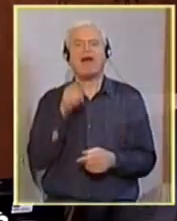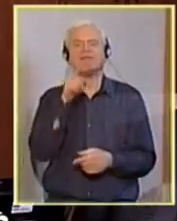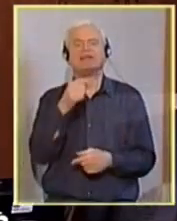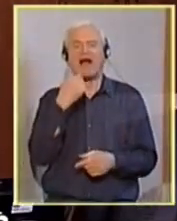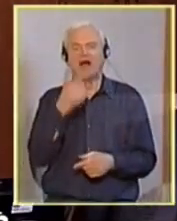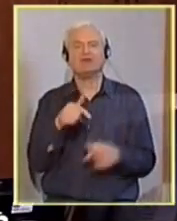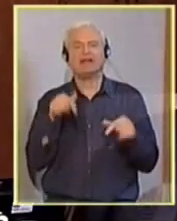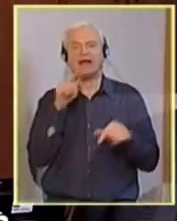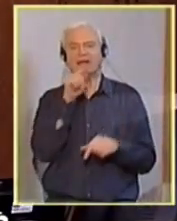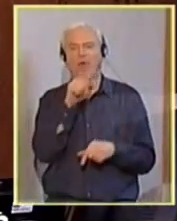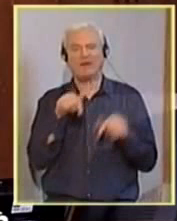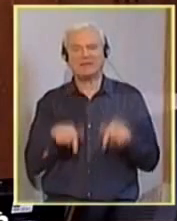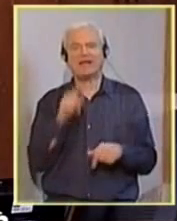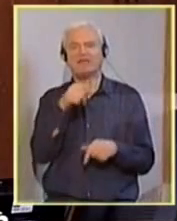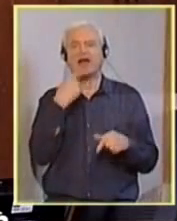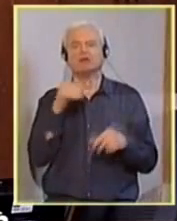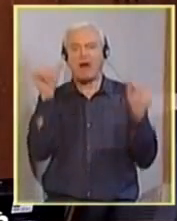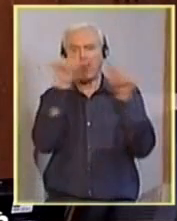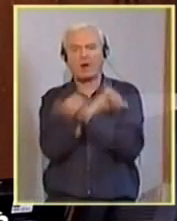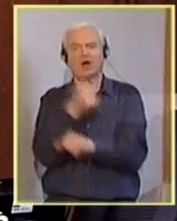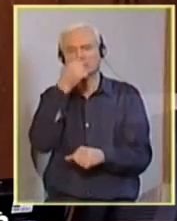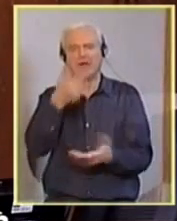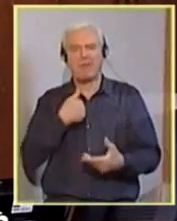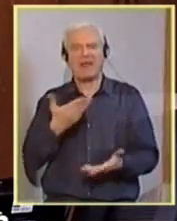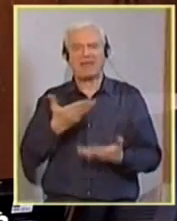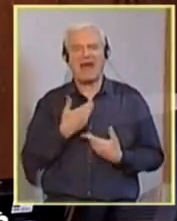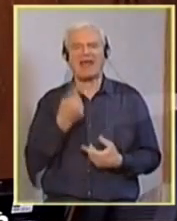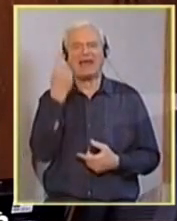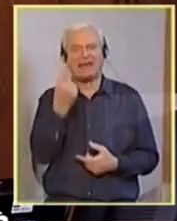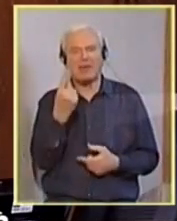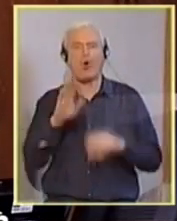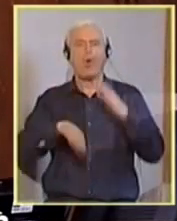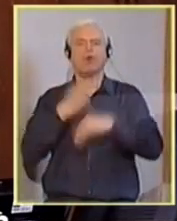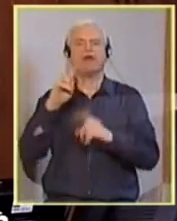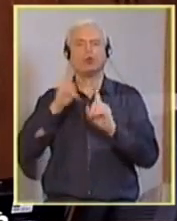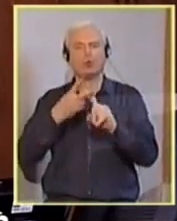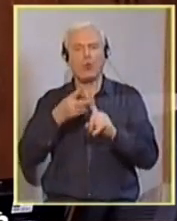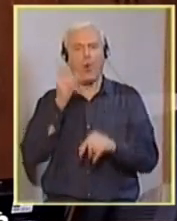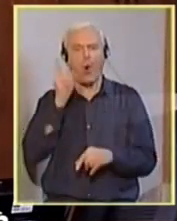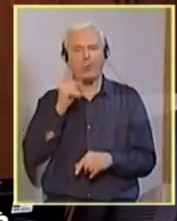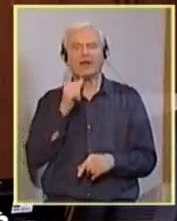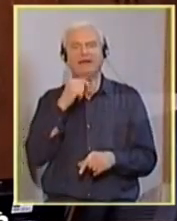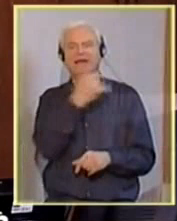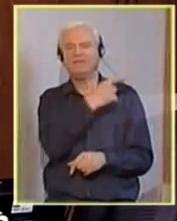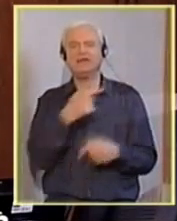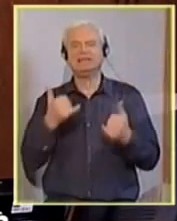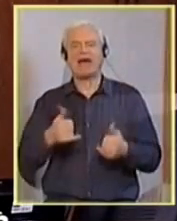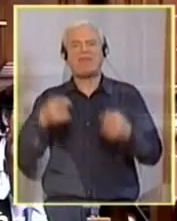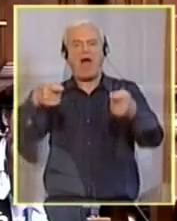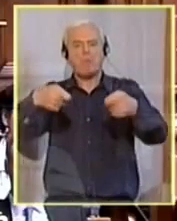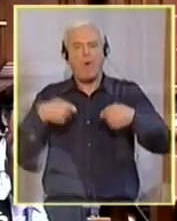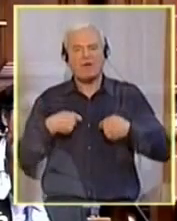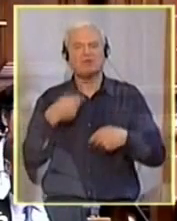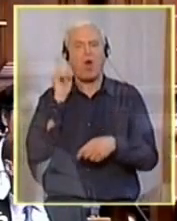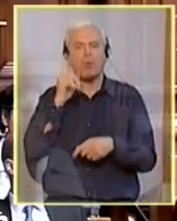kada ste mi izrekli jednu pa drugu opomenu i da povlačite kao znak priznanja da ste pogrešili